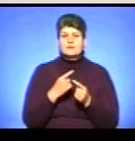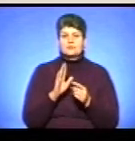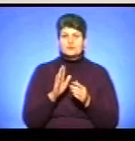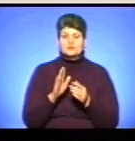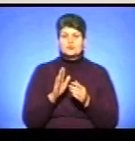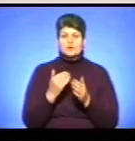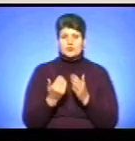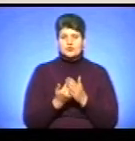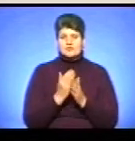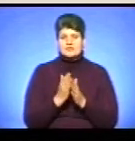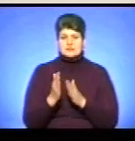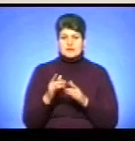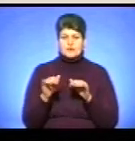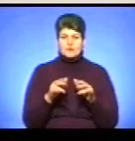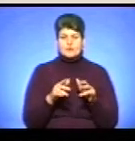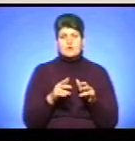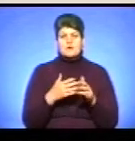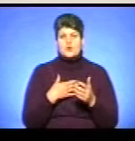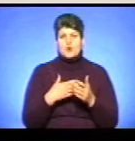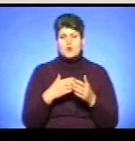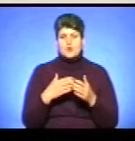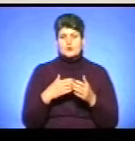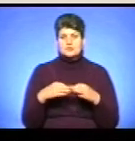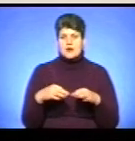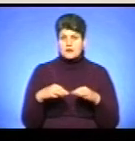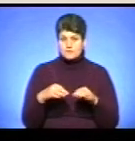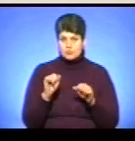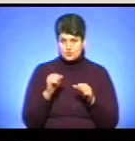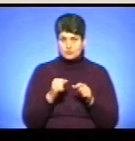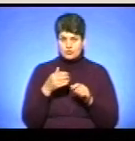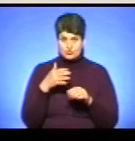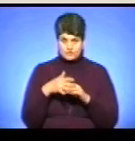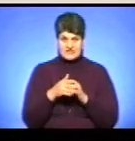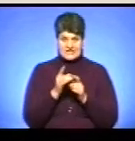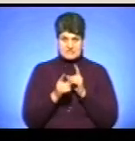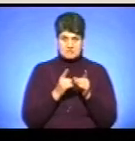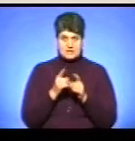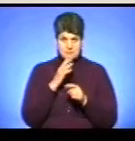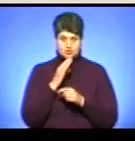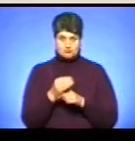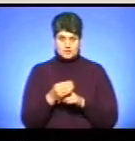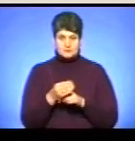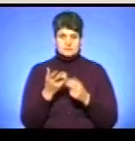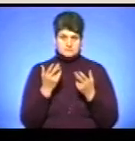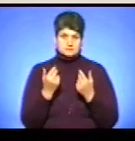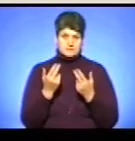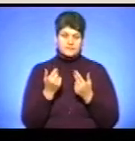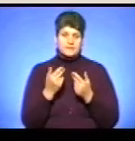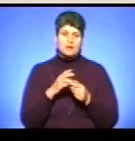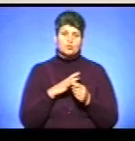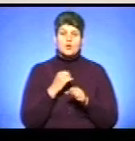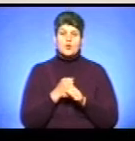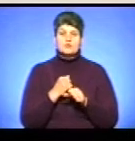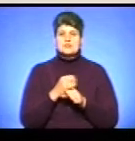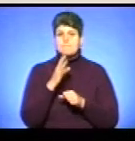оновлена система руху громадського транспорту. Тобто, ми можемо це розуміти як зміна маршрутів? Я хочу сказати, що теж так, була опрацьована